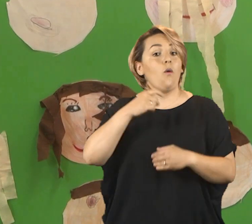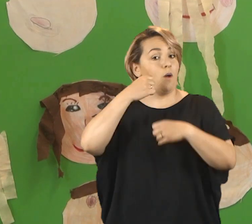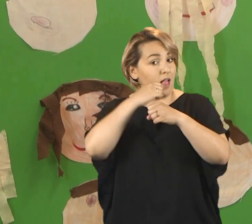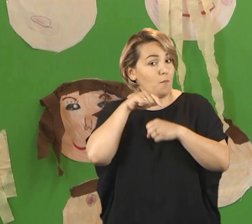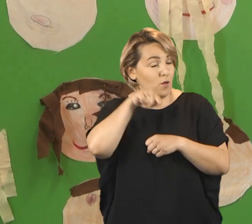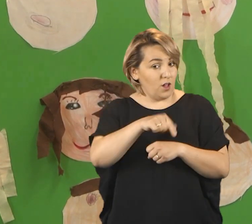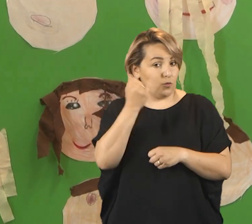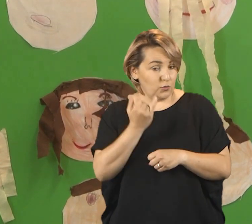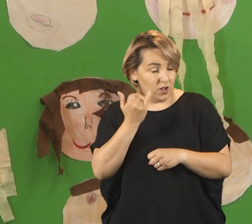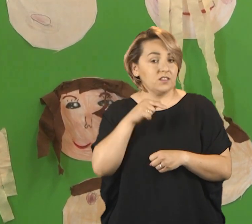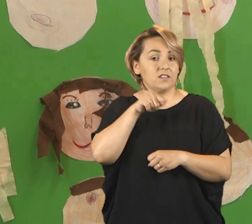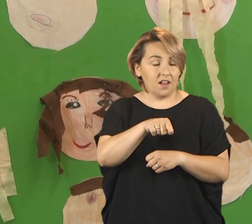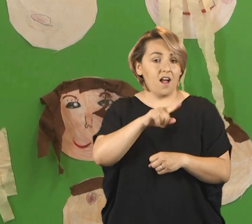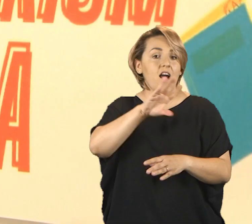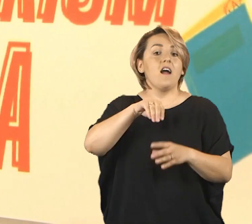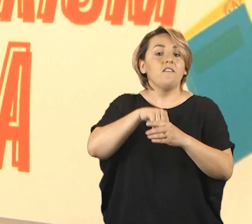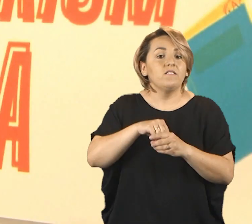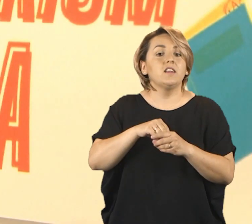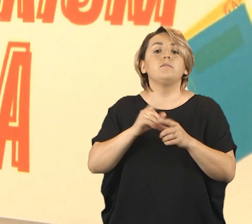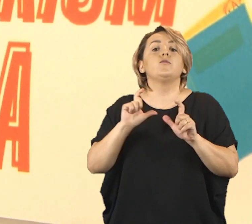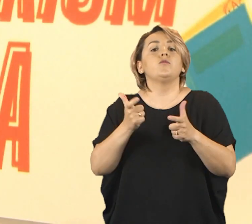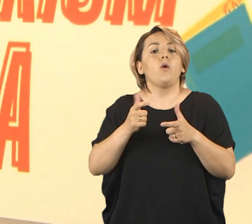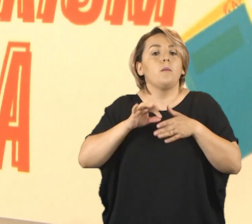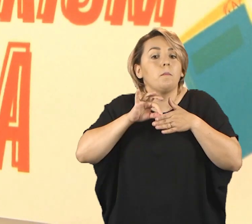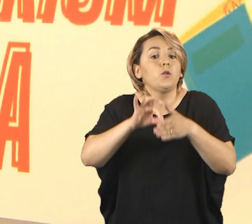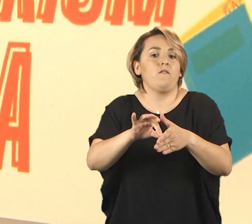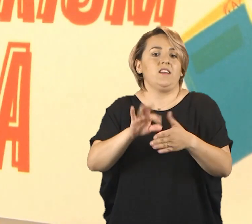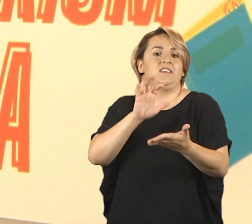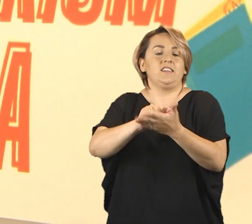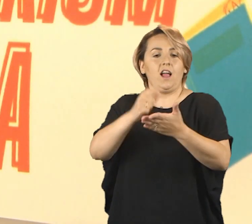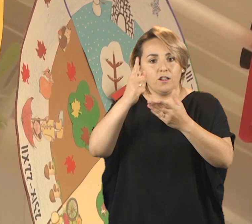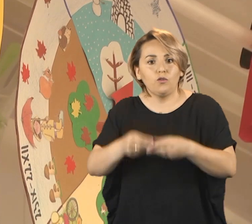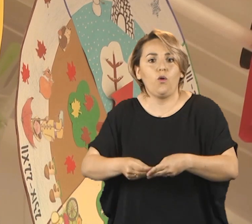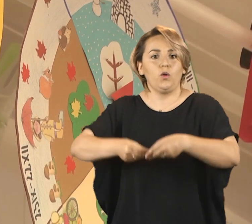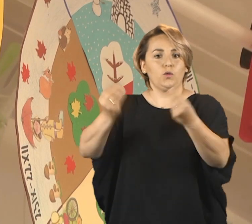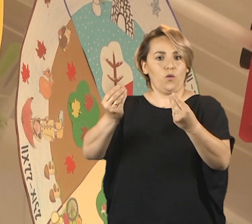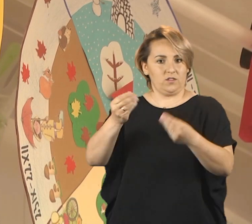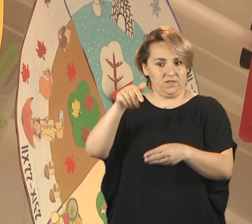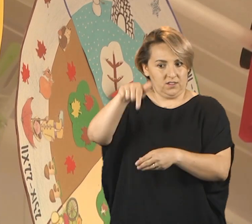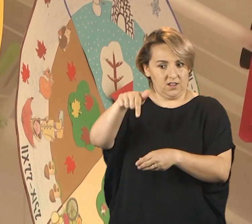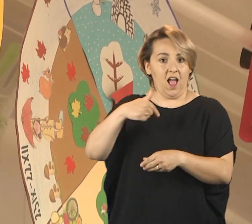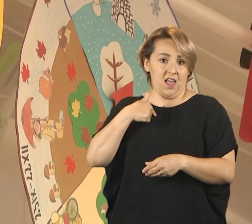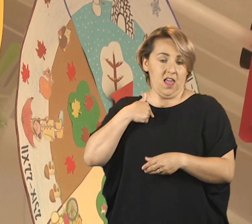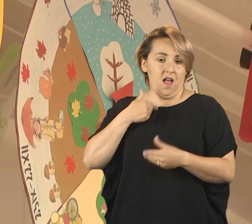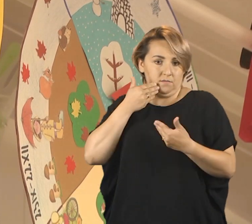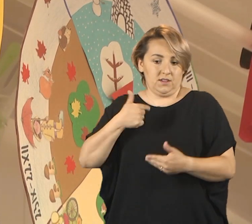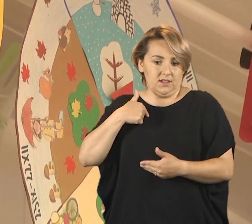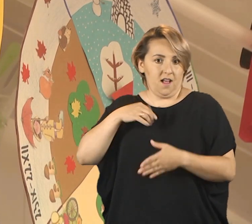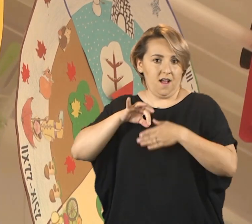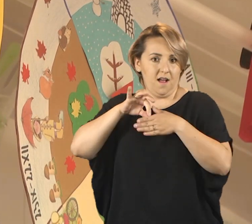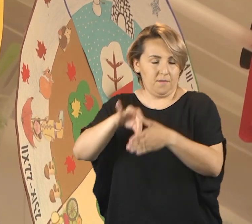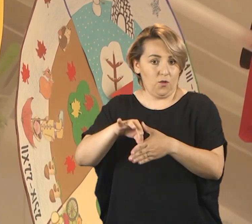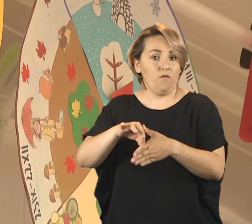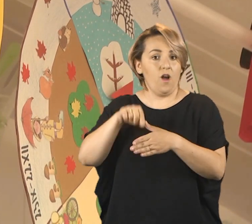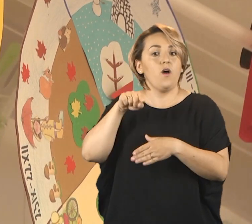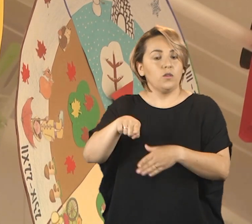Dziecka przede wszystkim zamysł jest do prowadzenia zajęć rozwijających. Tutaj pod moim kierunkiem tych zajęć